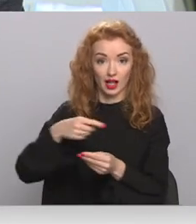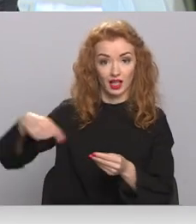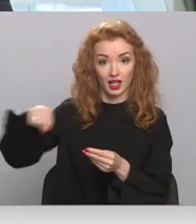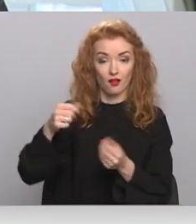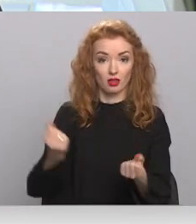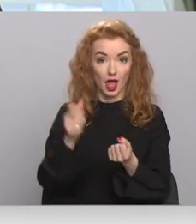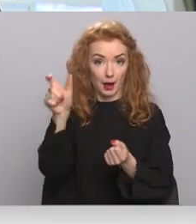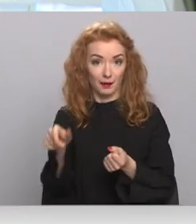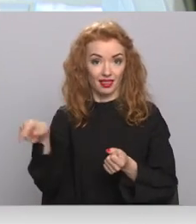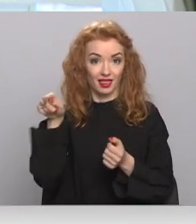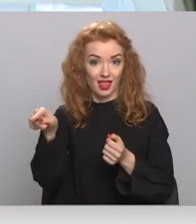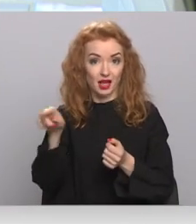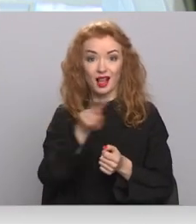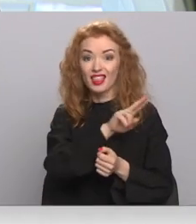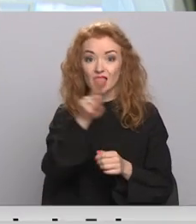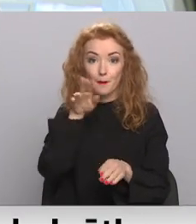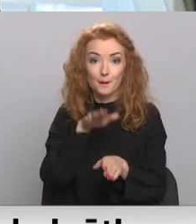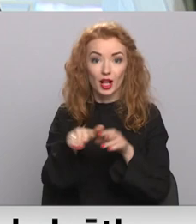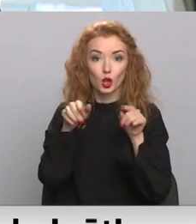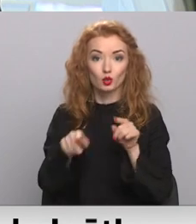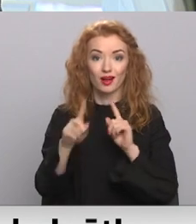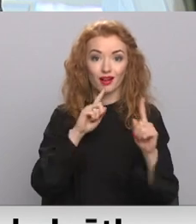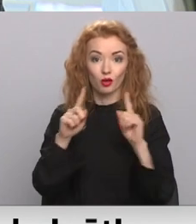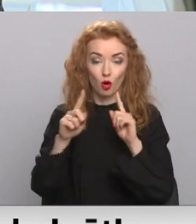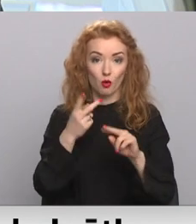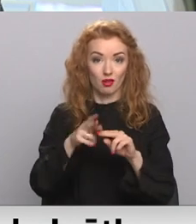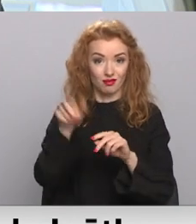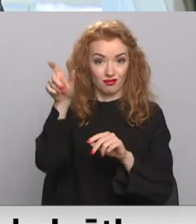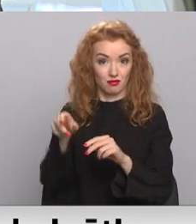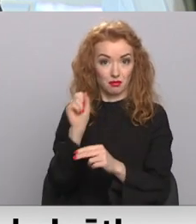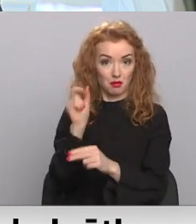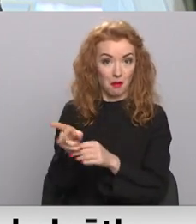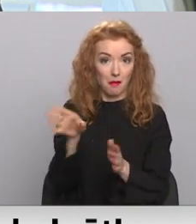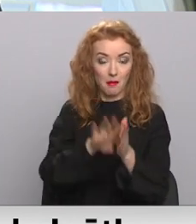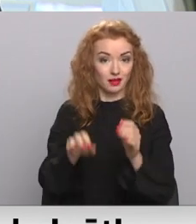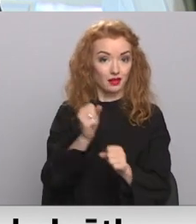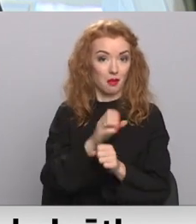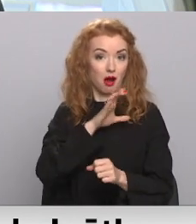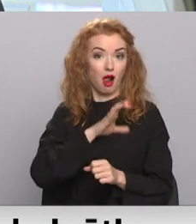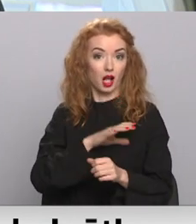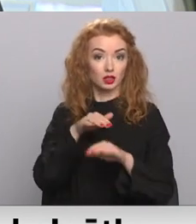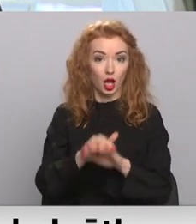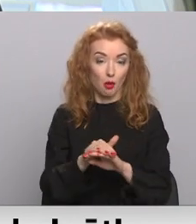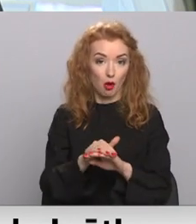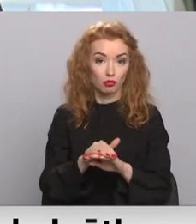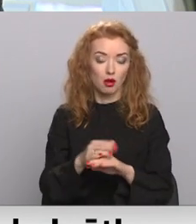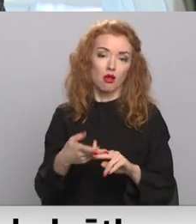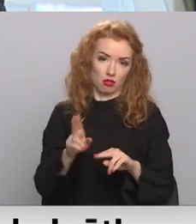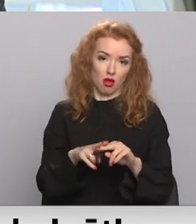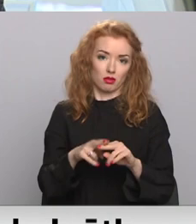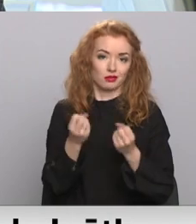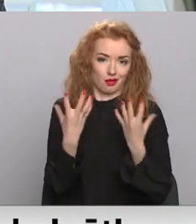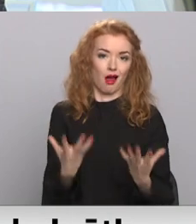šo rīkojumu nepilda, tiek atstādināts bez darba algas glabāšanas, tad, manuprāt, ir tikai